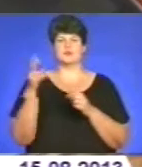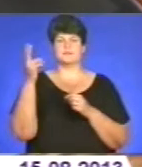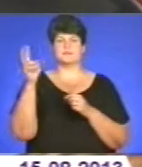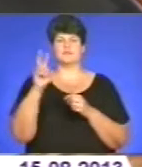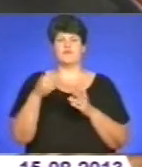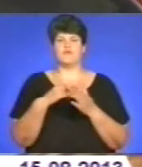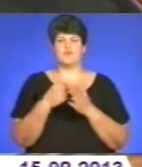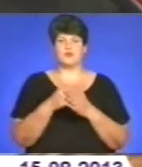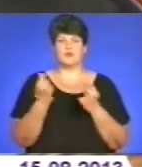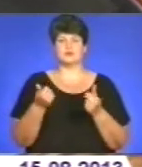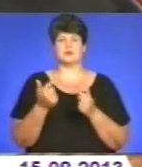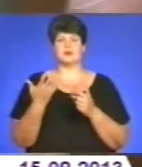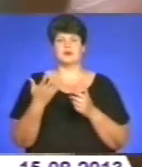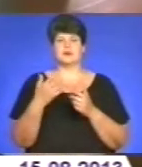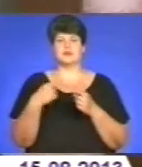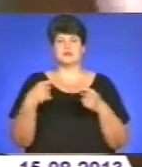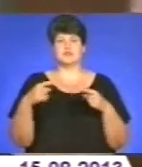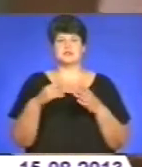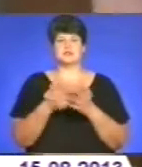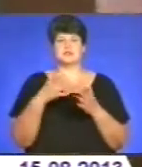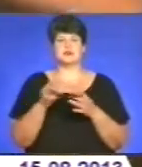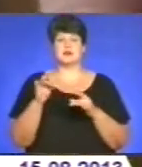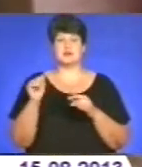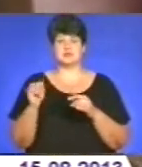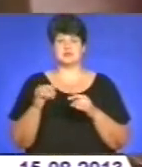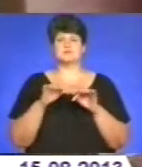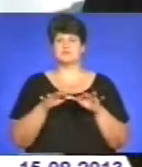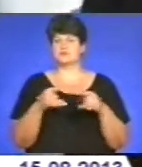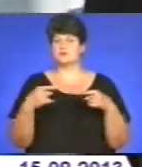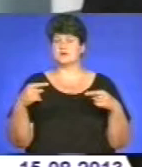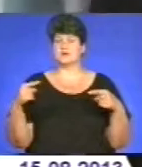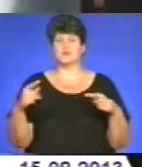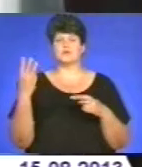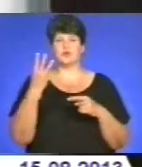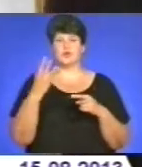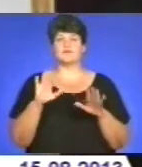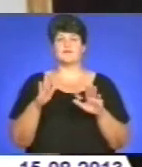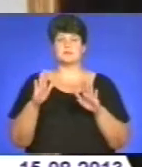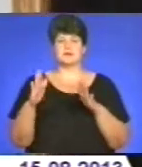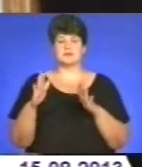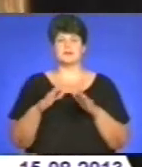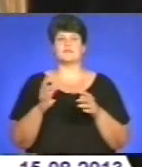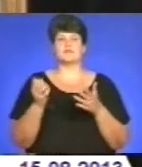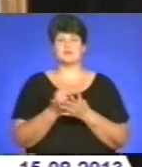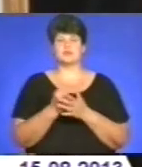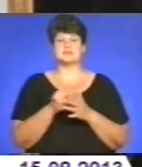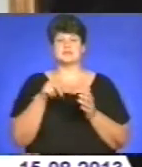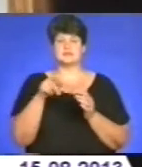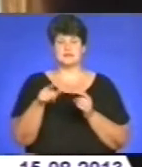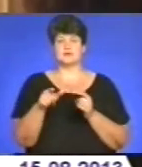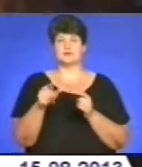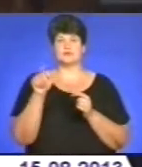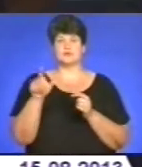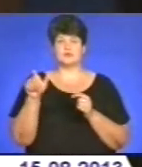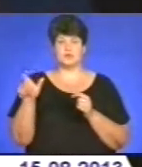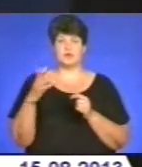телефони та інші цінні речі. Способи проникнення до квартир різноманітні. У трьох випадках зловмисникам вдалося зайти у чужу селлю у той час, коли